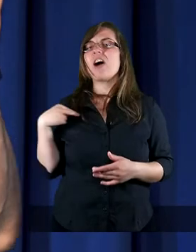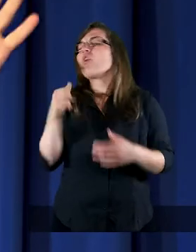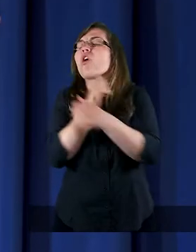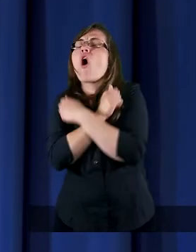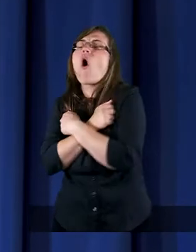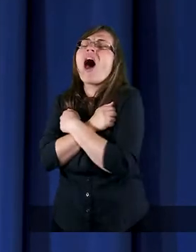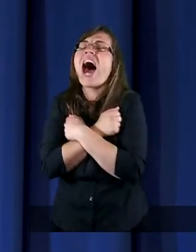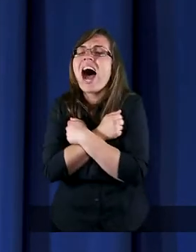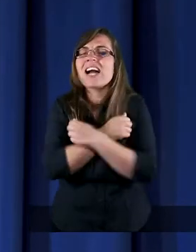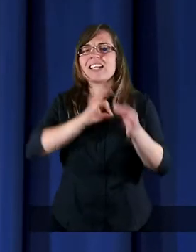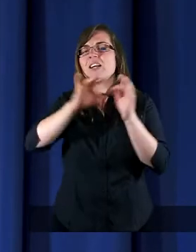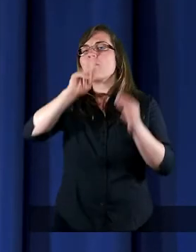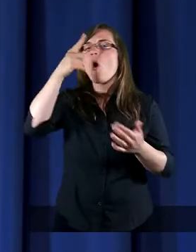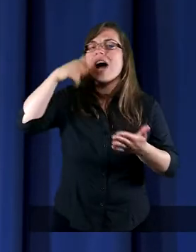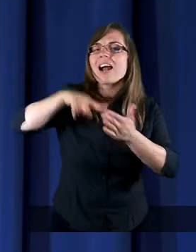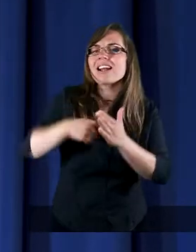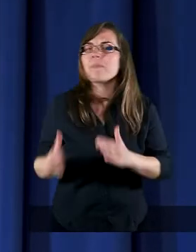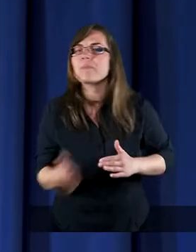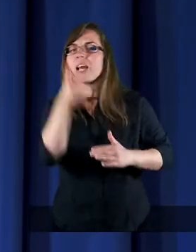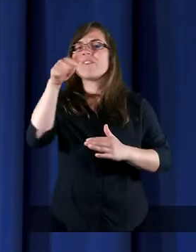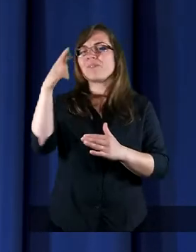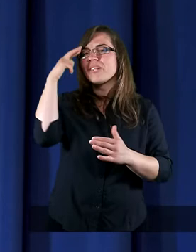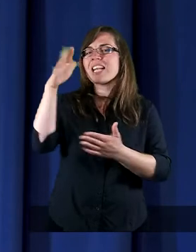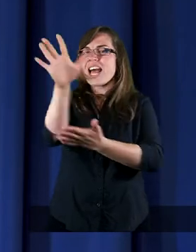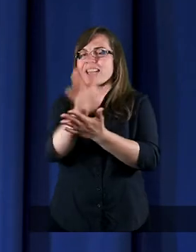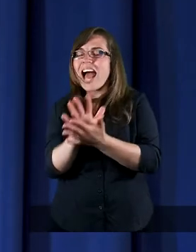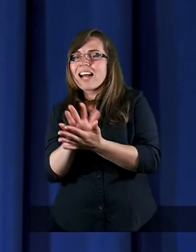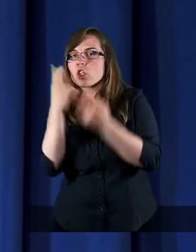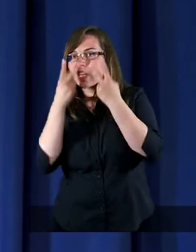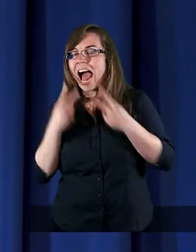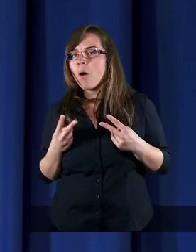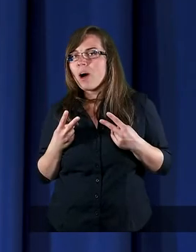kochani, kochani, po raz pierwszy ze zrozumieniem ten tekst przeczytałem,